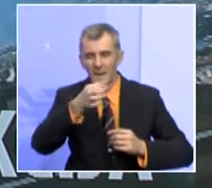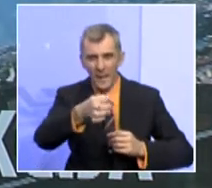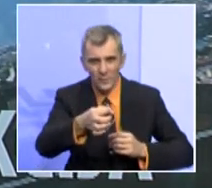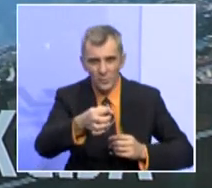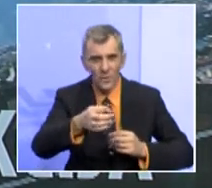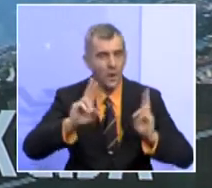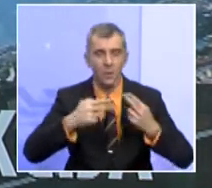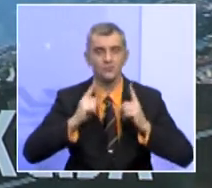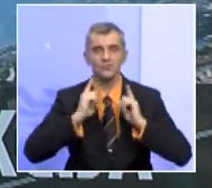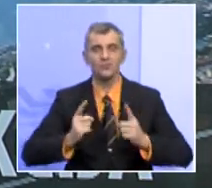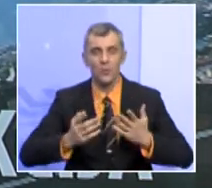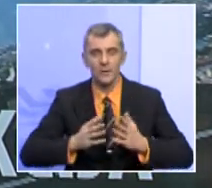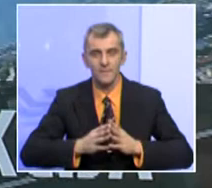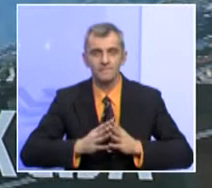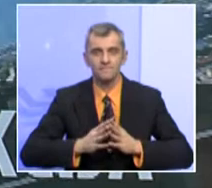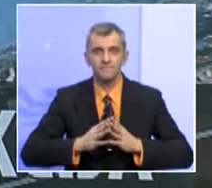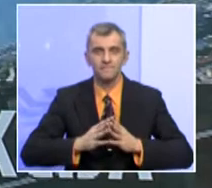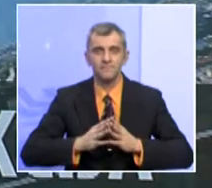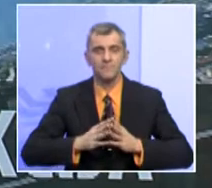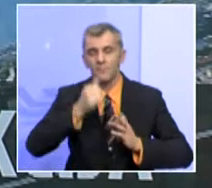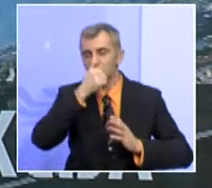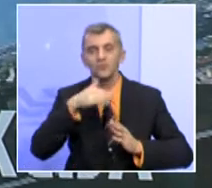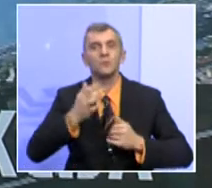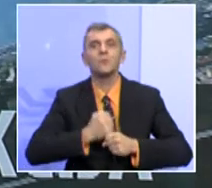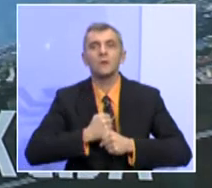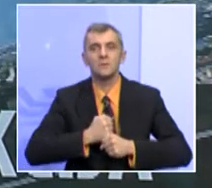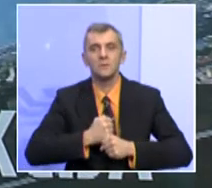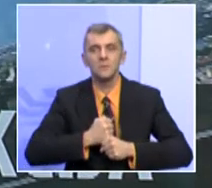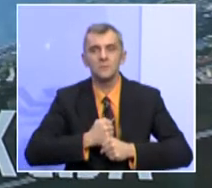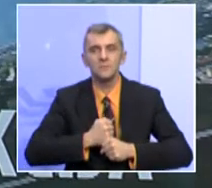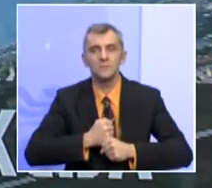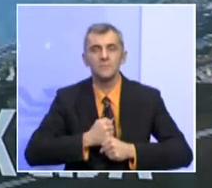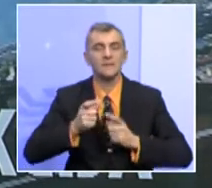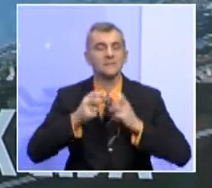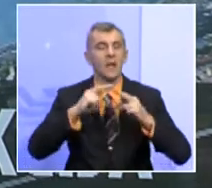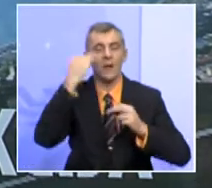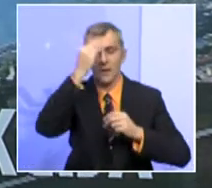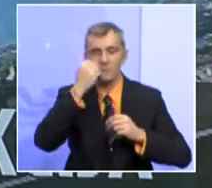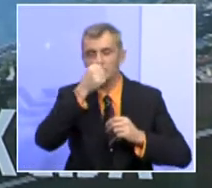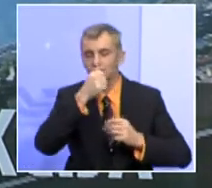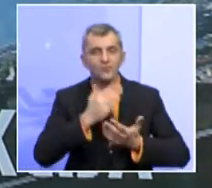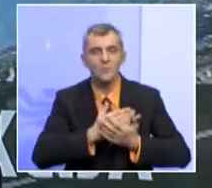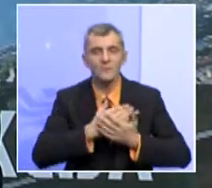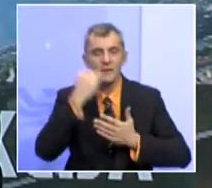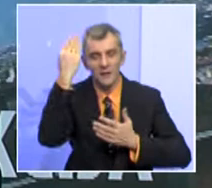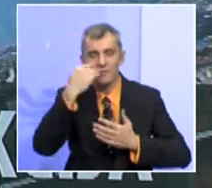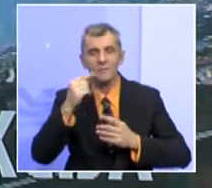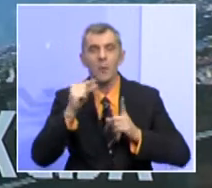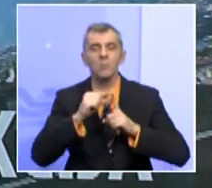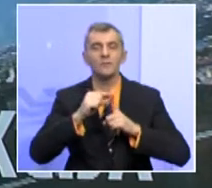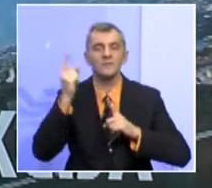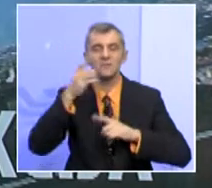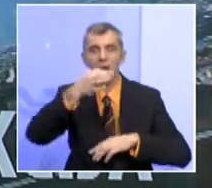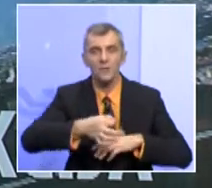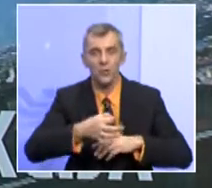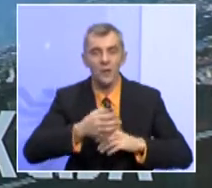županija ne može ostati, što onda uraditi sa Hrvatima, odnosno što će biti sa Hrvatima u Posavskoj županiji